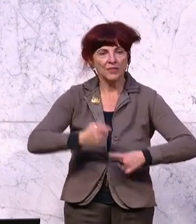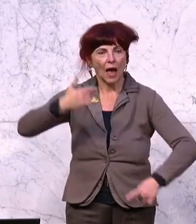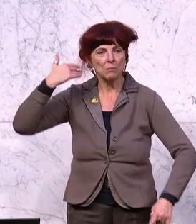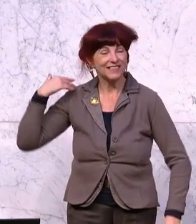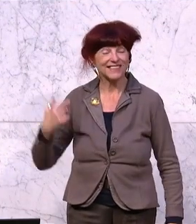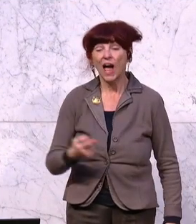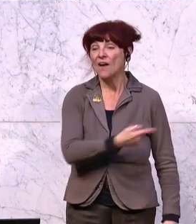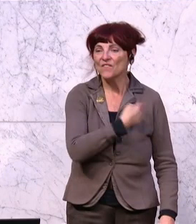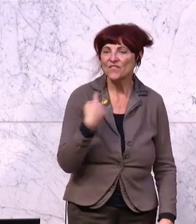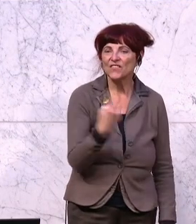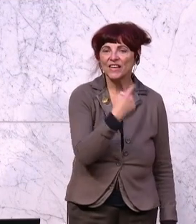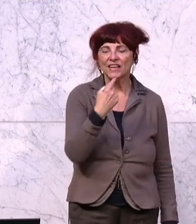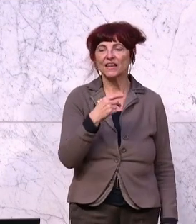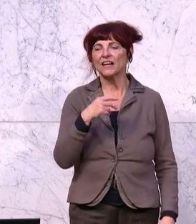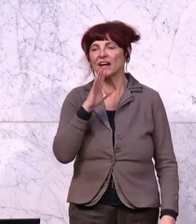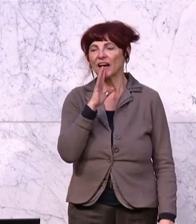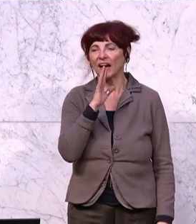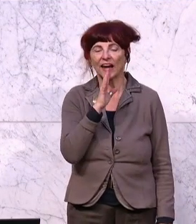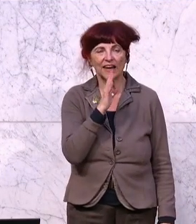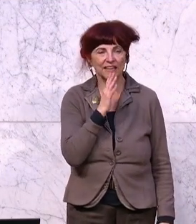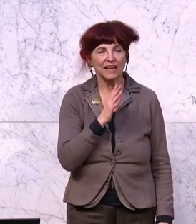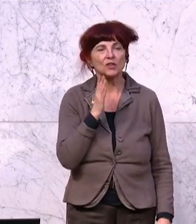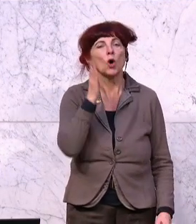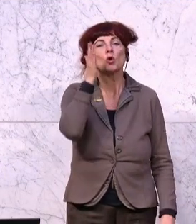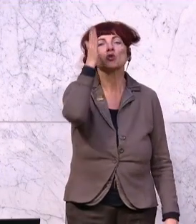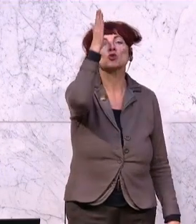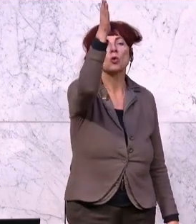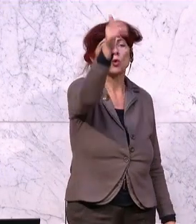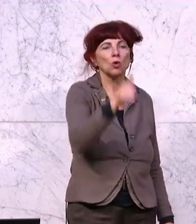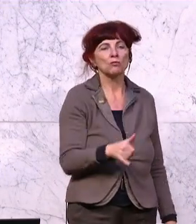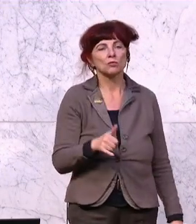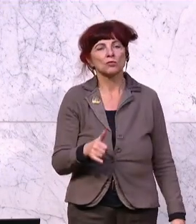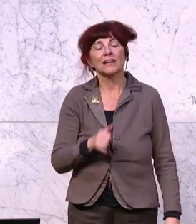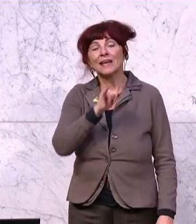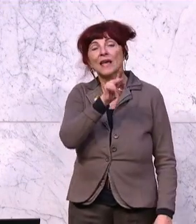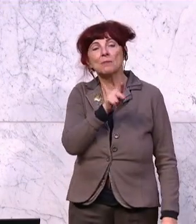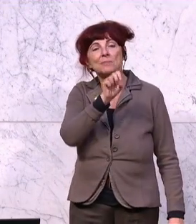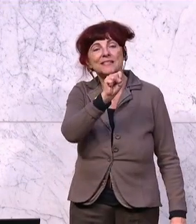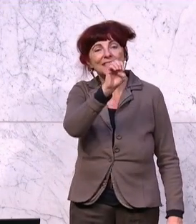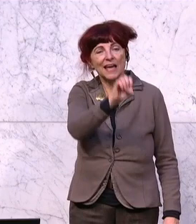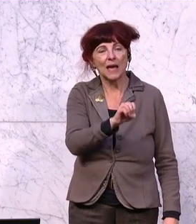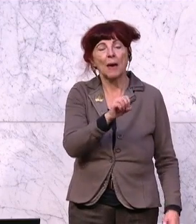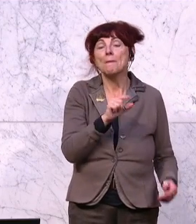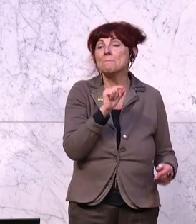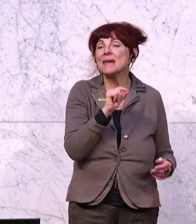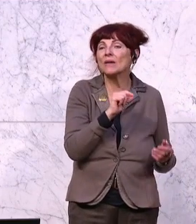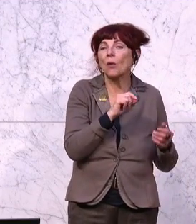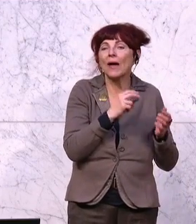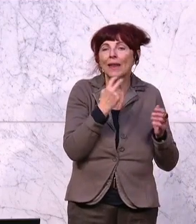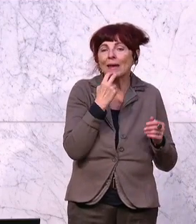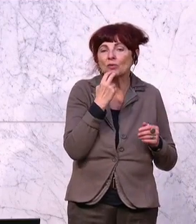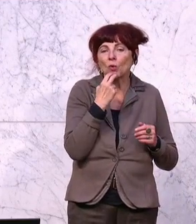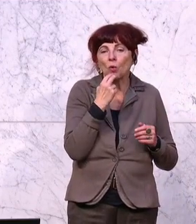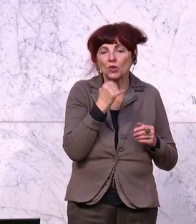reden um Zukunft gewahnte Industrie, Halbleiter, IPSE, Halbleiter, IPSE Mikroelektronik 2, IPSE